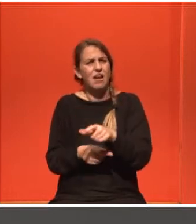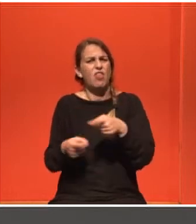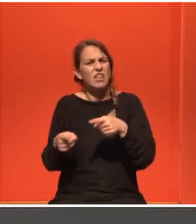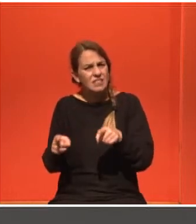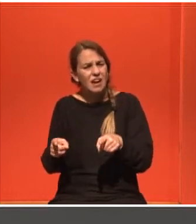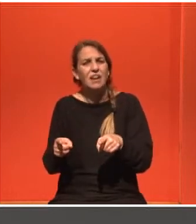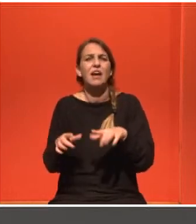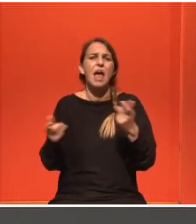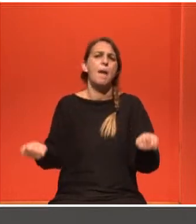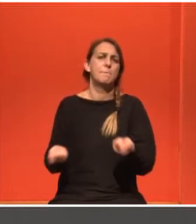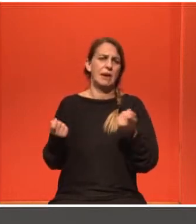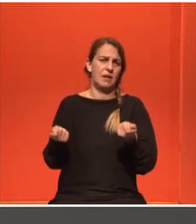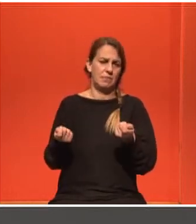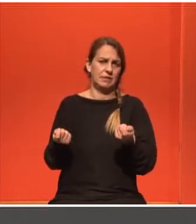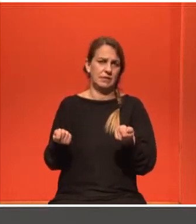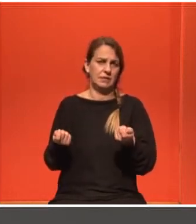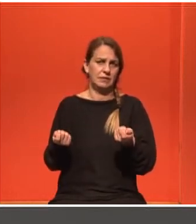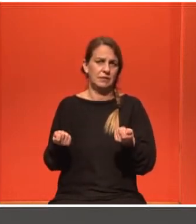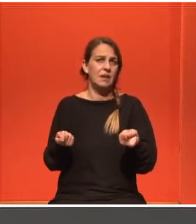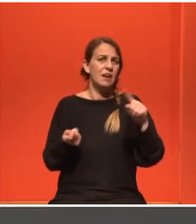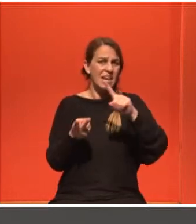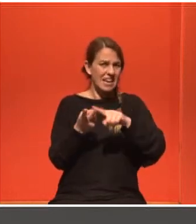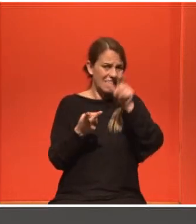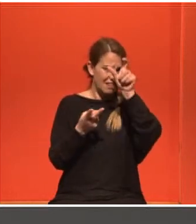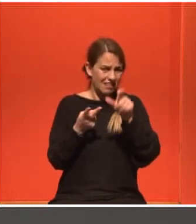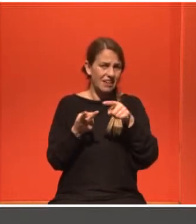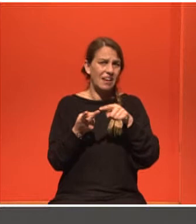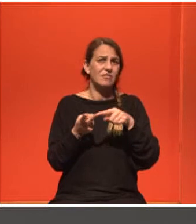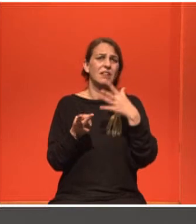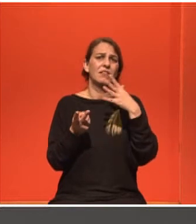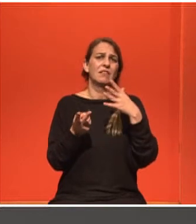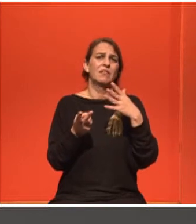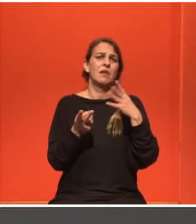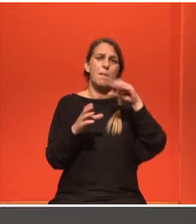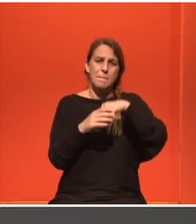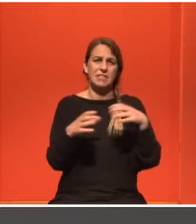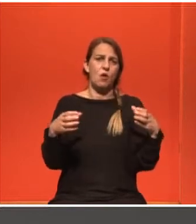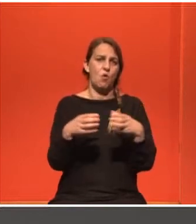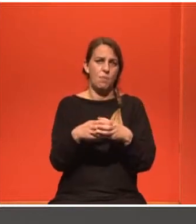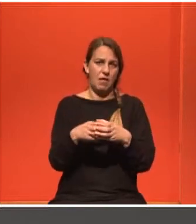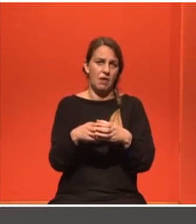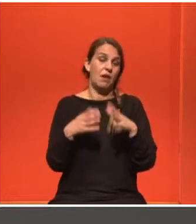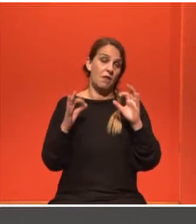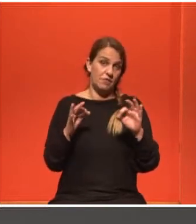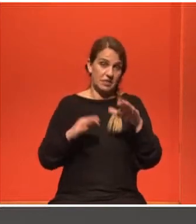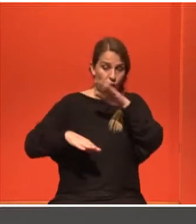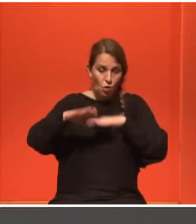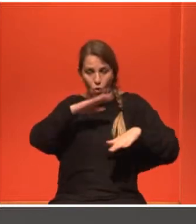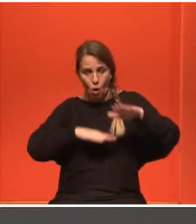συστηματικά από τη στιγμή που άκουσα ότι είσαι πλέον σε μία ομάδα που κάνεις σε κατηγορία μάστερ. Φαντάζομαι το κολύμπι πάντοτε